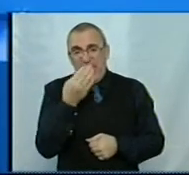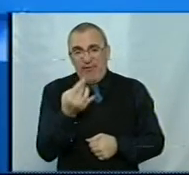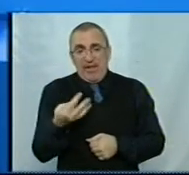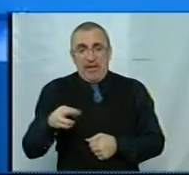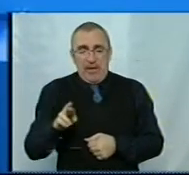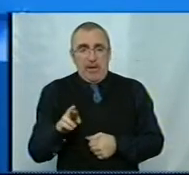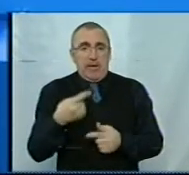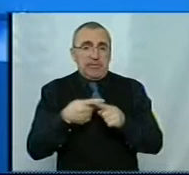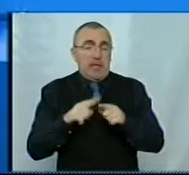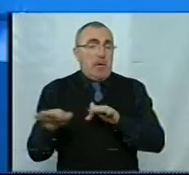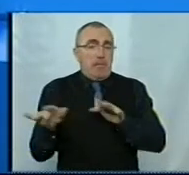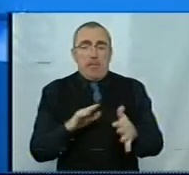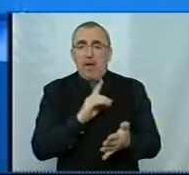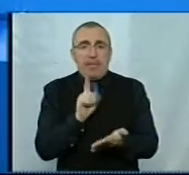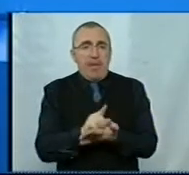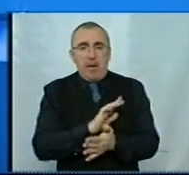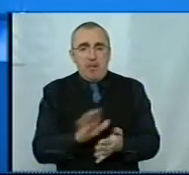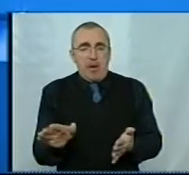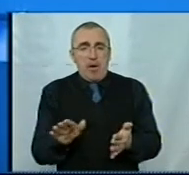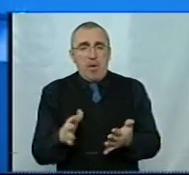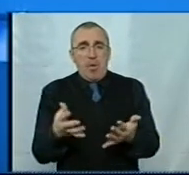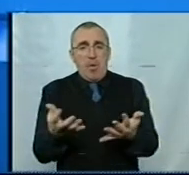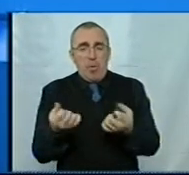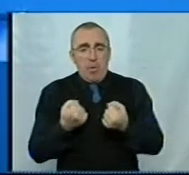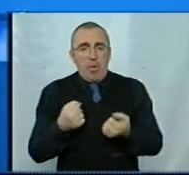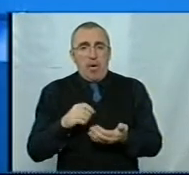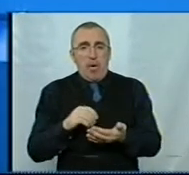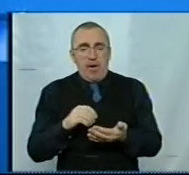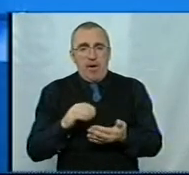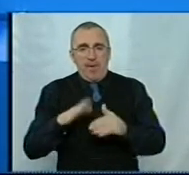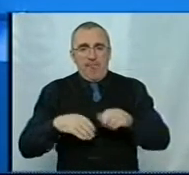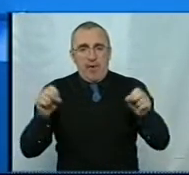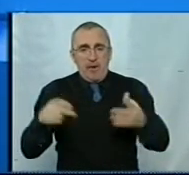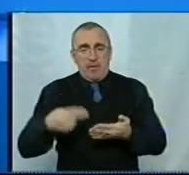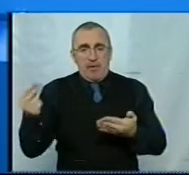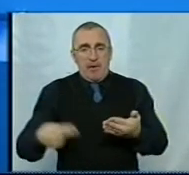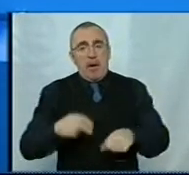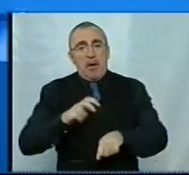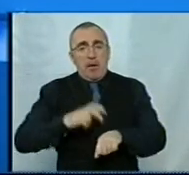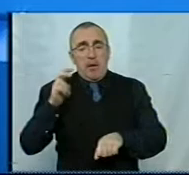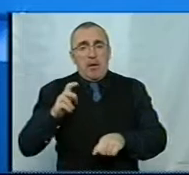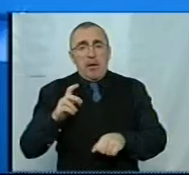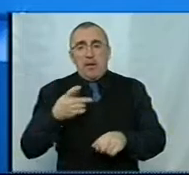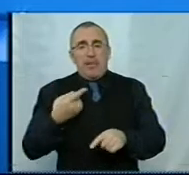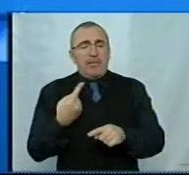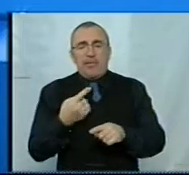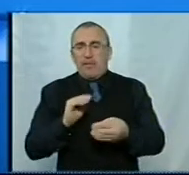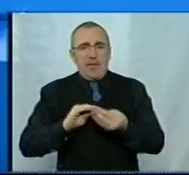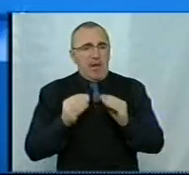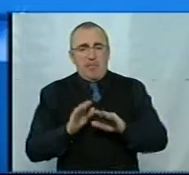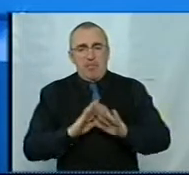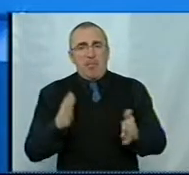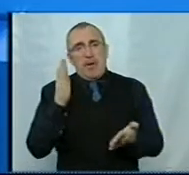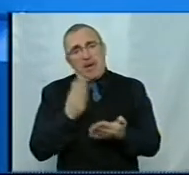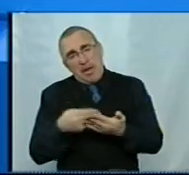цей процес не має стати, процес утримання кваліфікаційного цифрового підпису для лікаря не має стати проблемою для пацієнтів, тобто